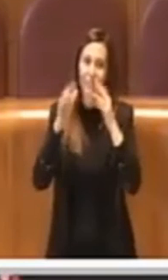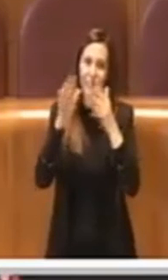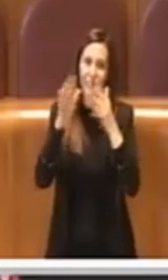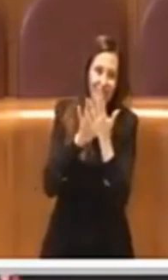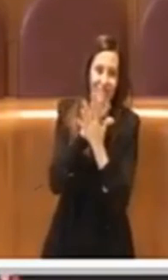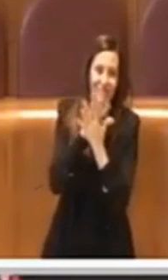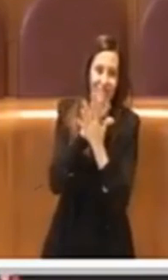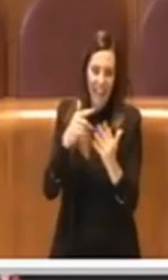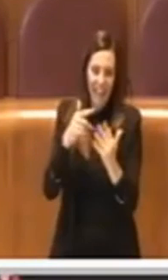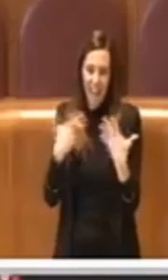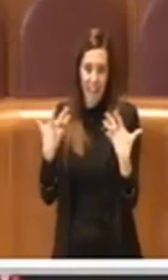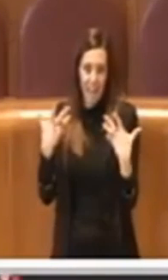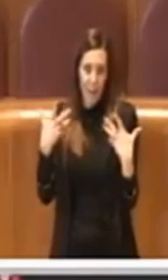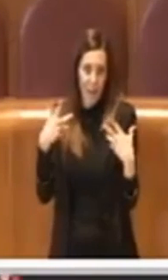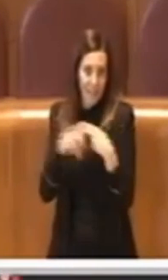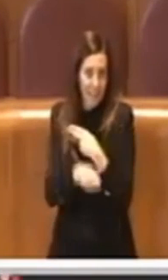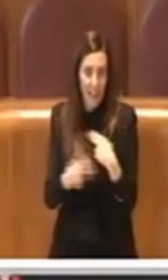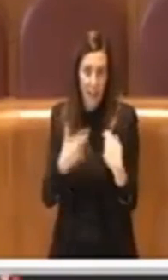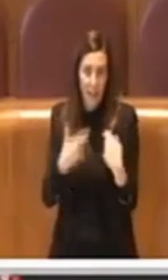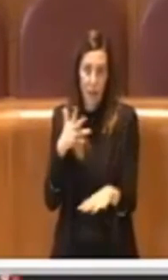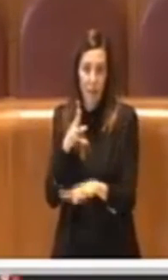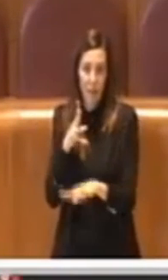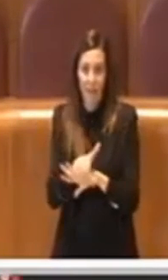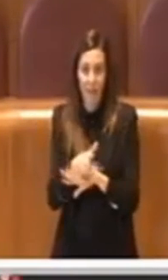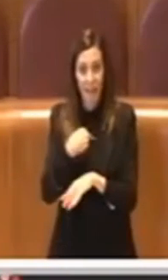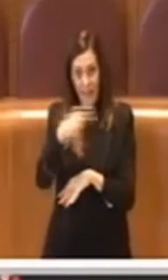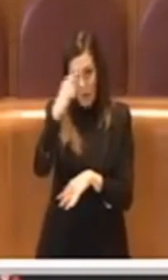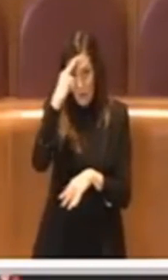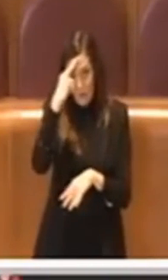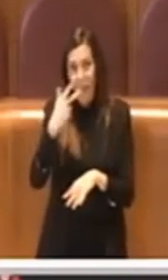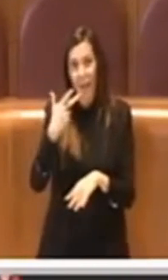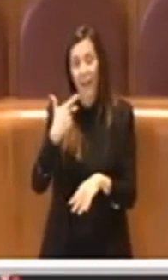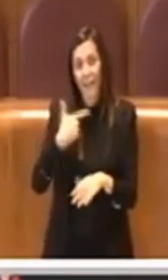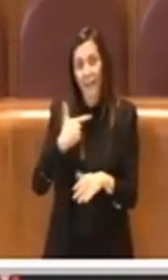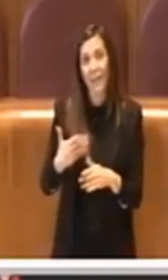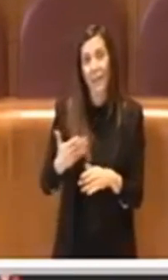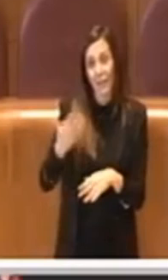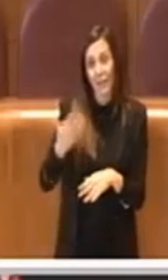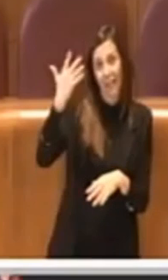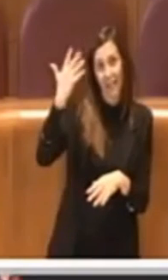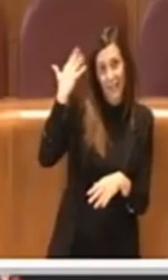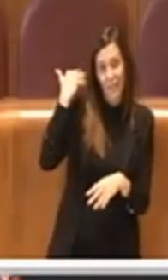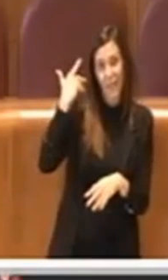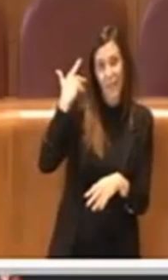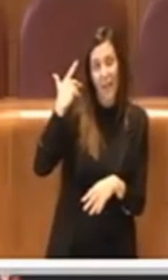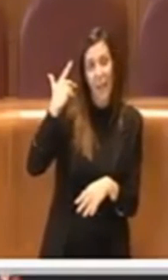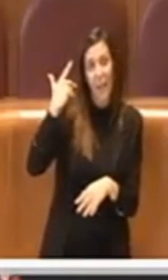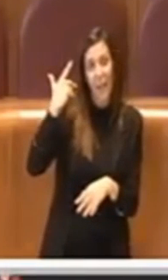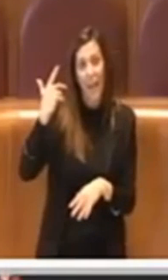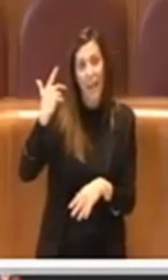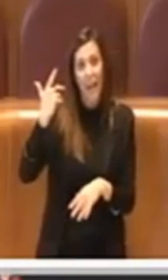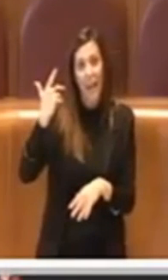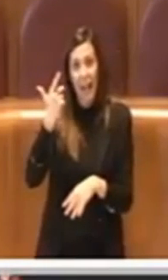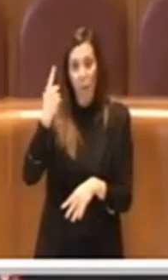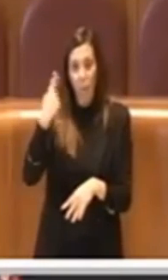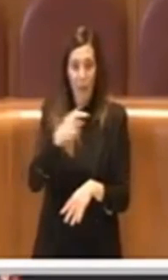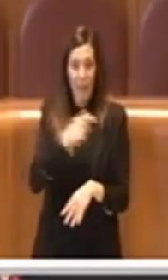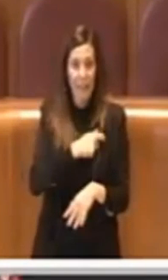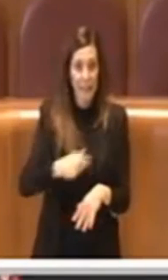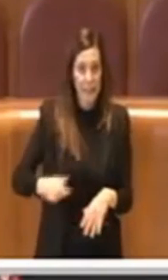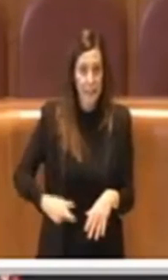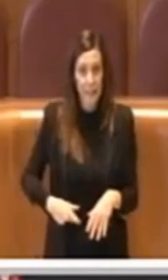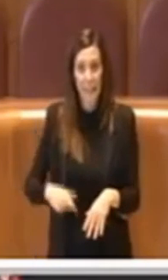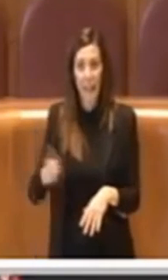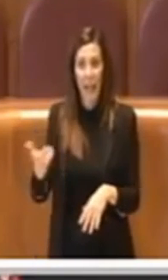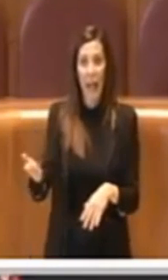intervento, ricordando che anni fa in uno dei numerosi attacchi che ha subito anche la sindaca,